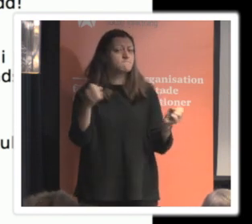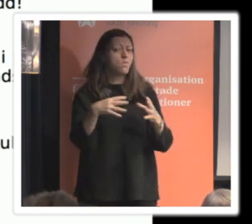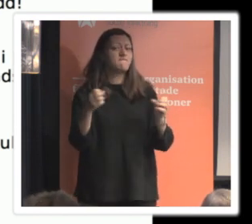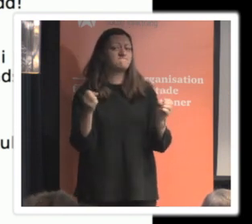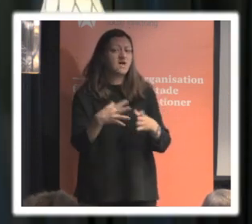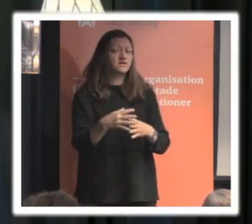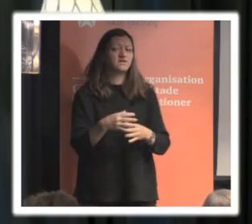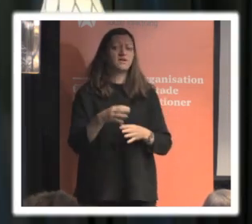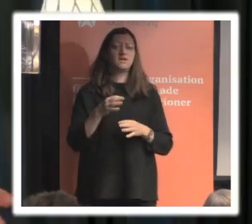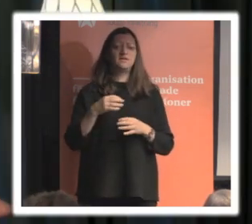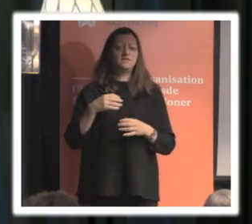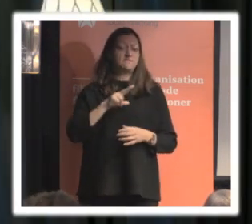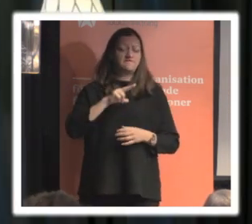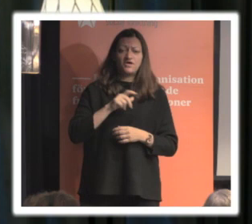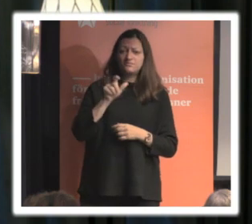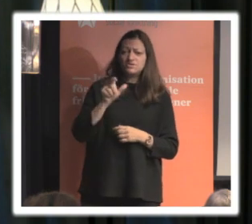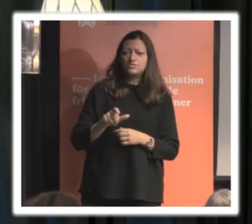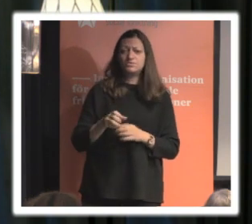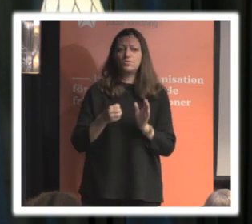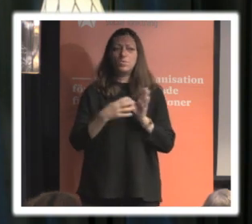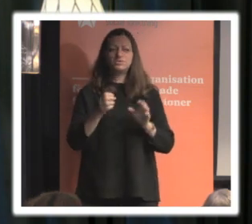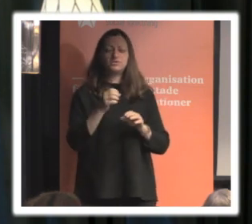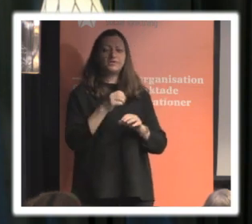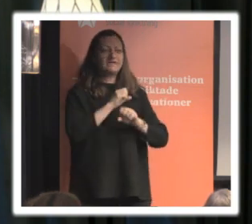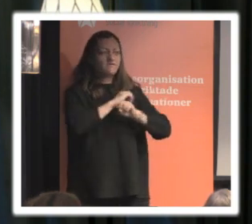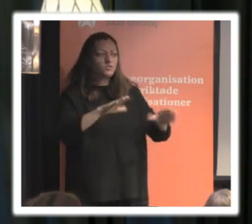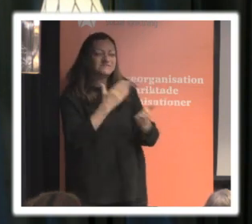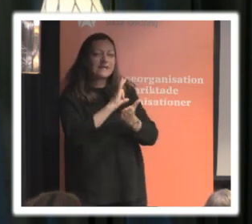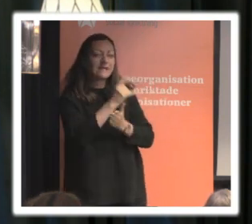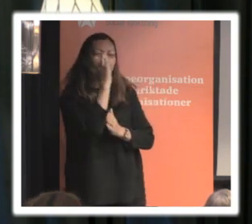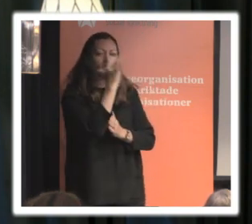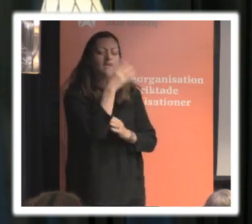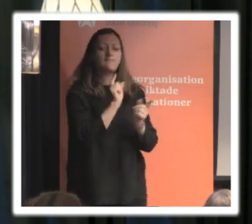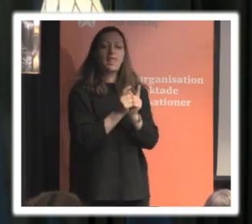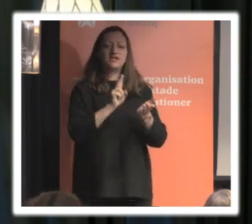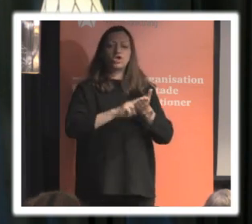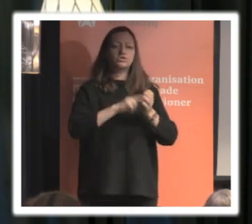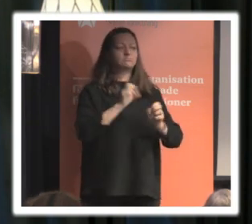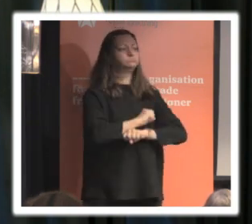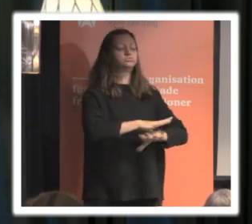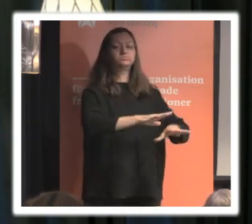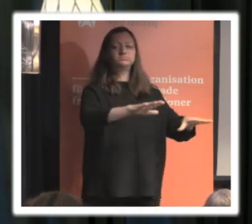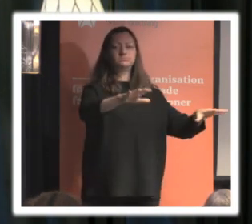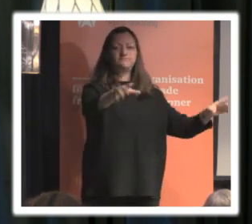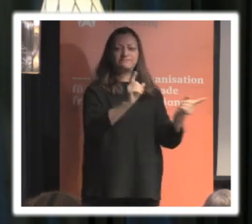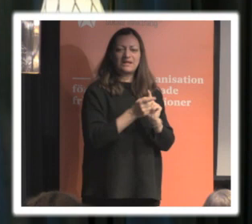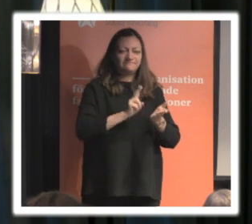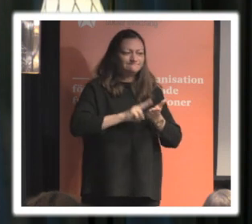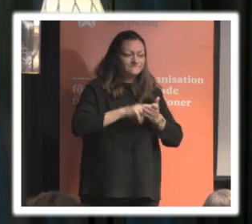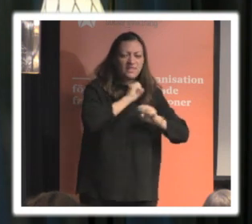privatpersoner till följd av informationssäkerhetsproblem eller dataspridning eller datahantering